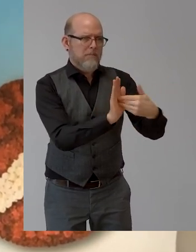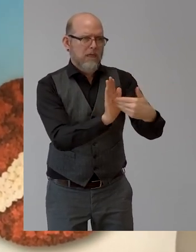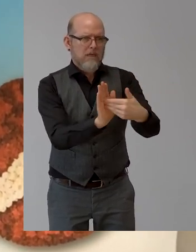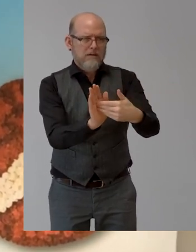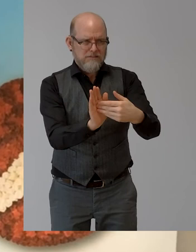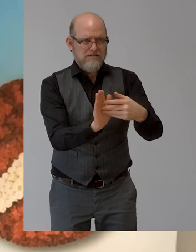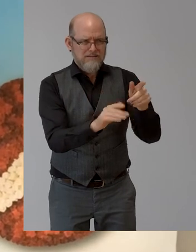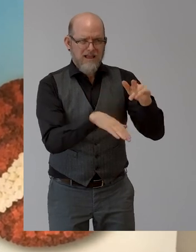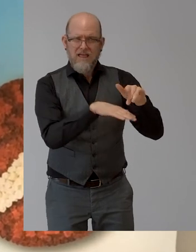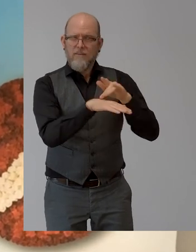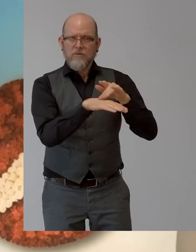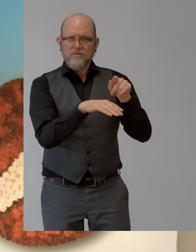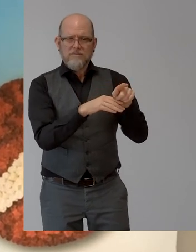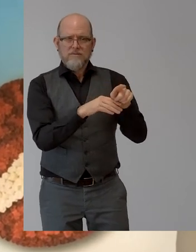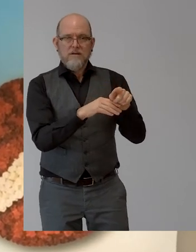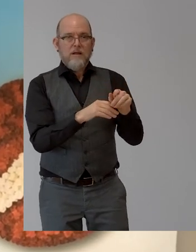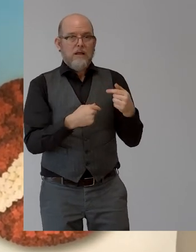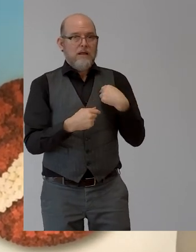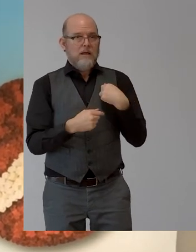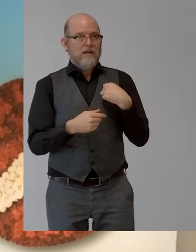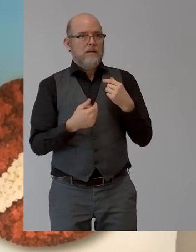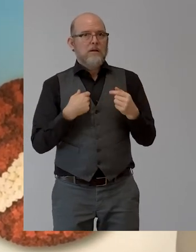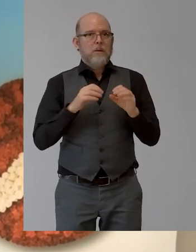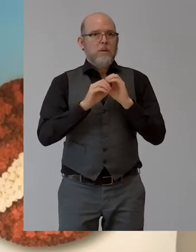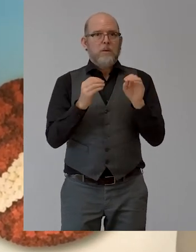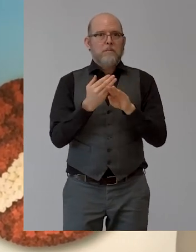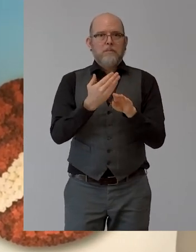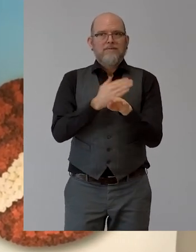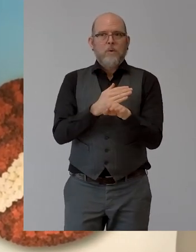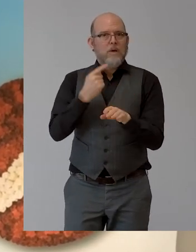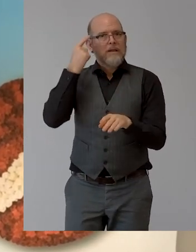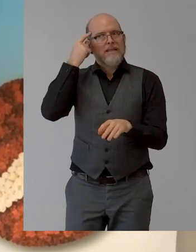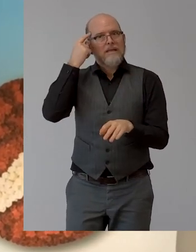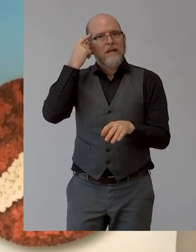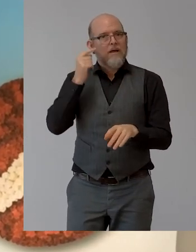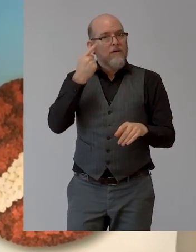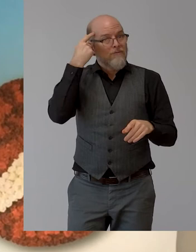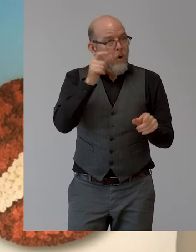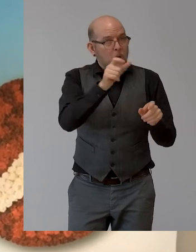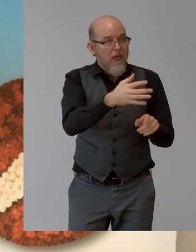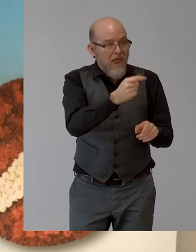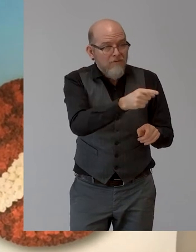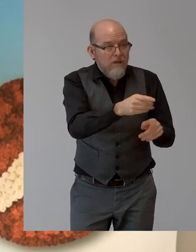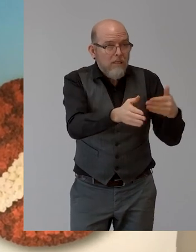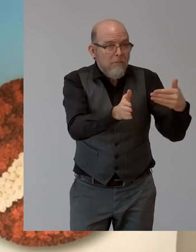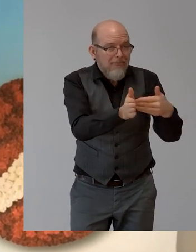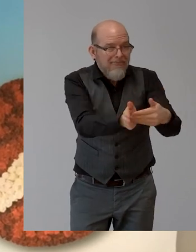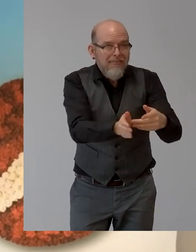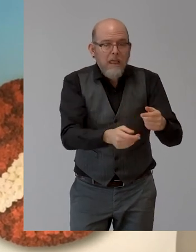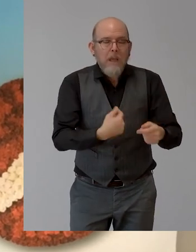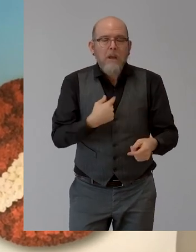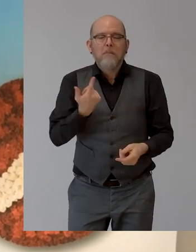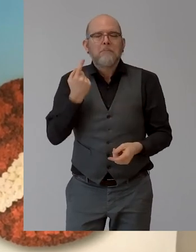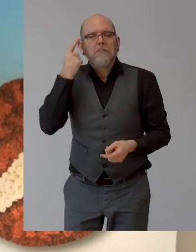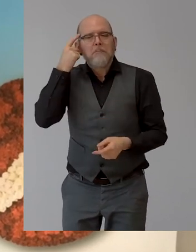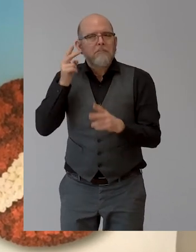you don't even think about it. But I think what is really, let me share probably two interesting examples